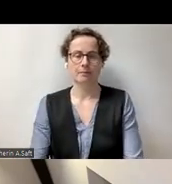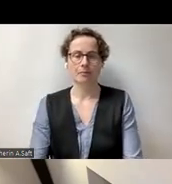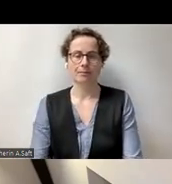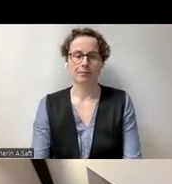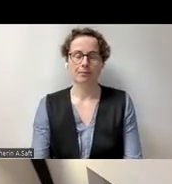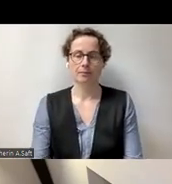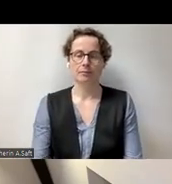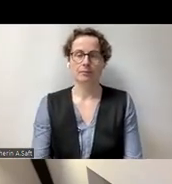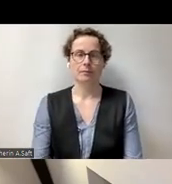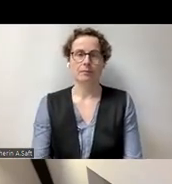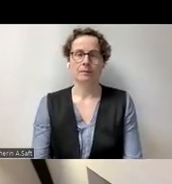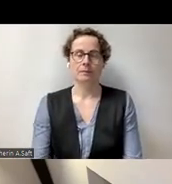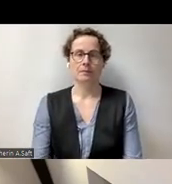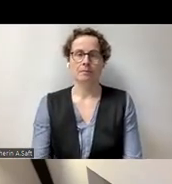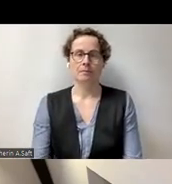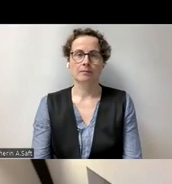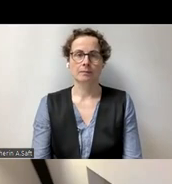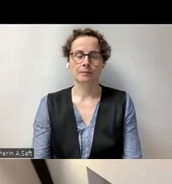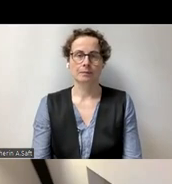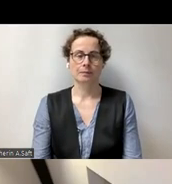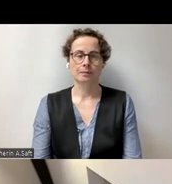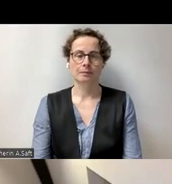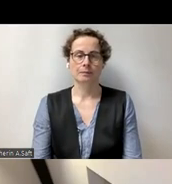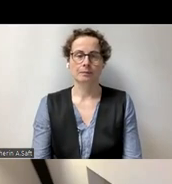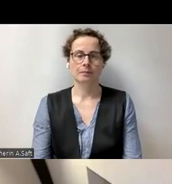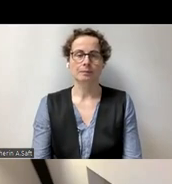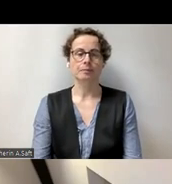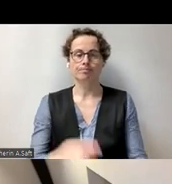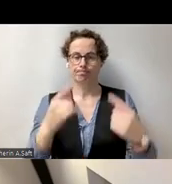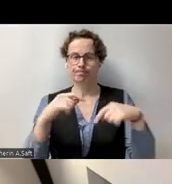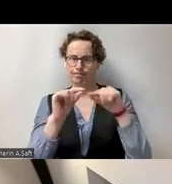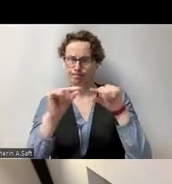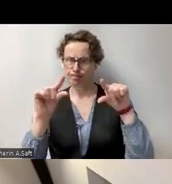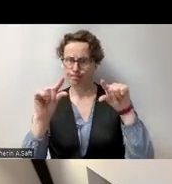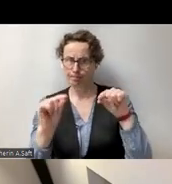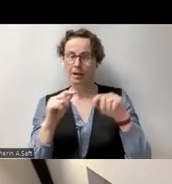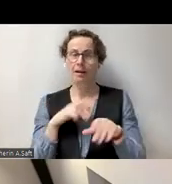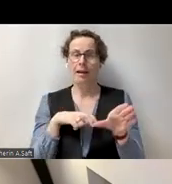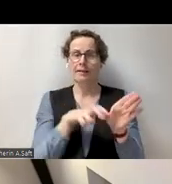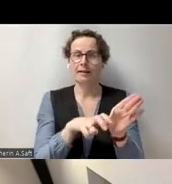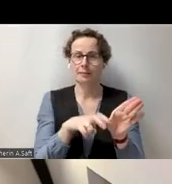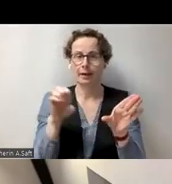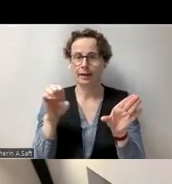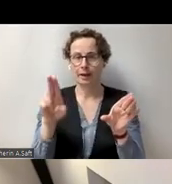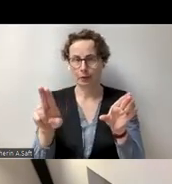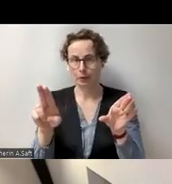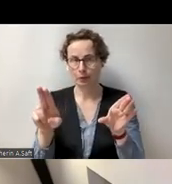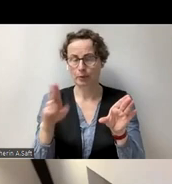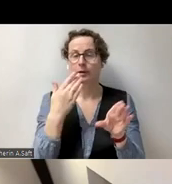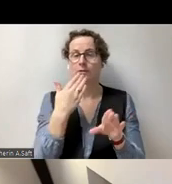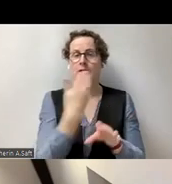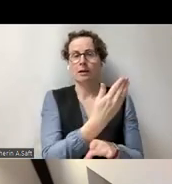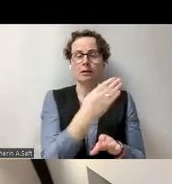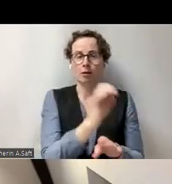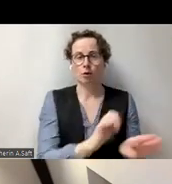An dieser Stelle möchte ich auch Accessible EU oder die Europäische Kommission für die Unterstützung von